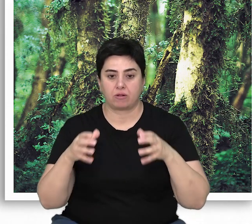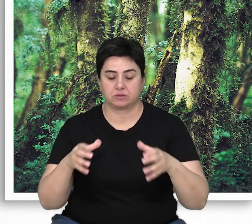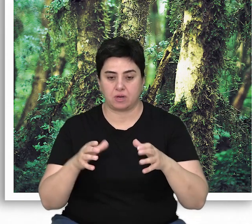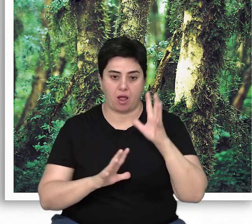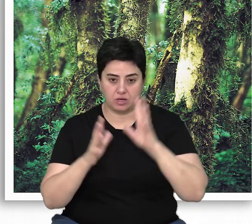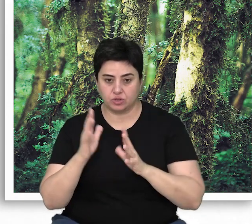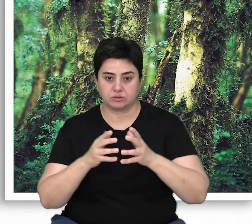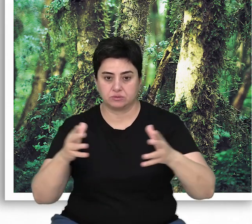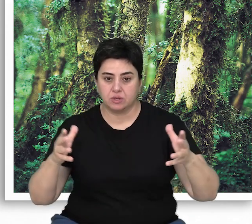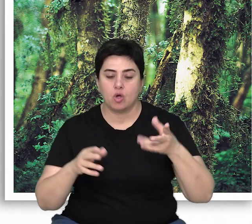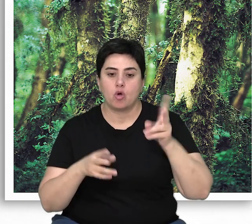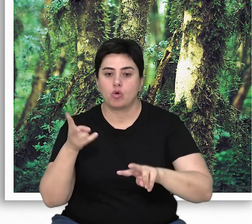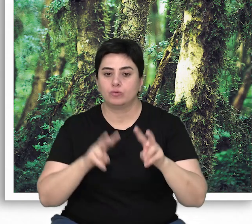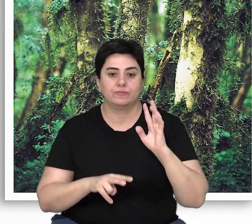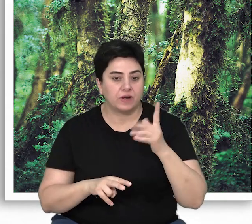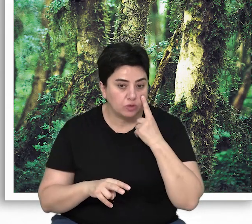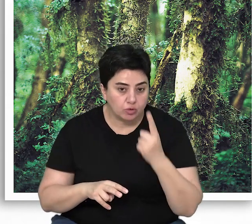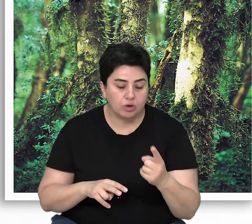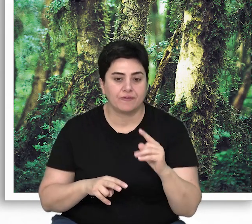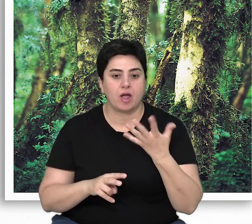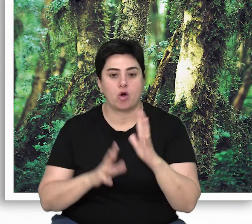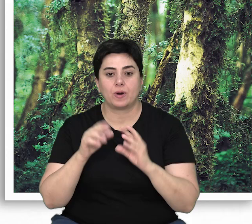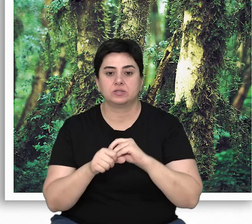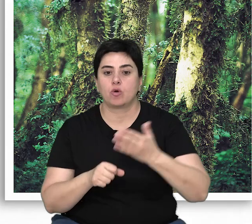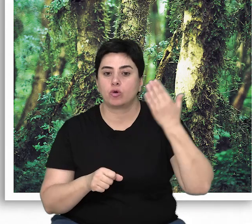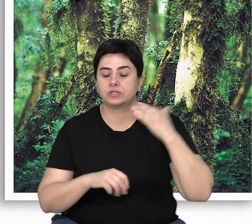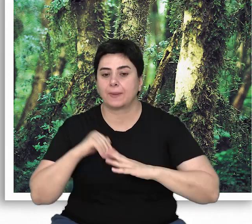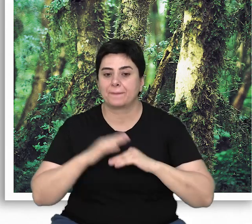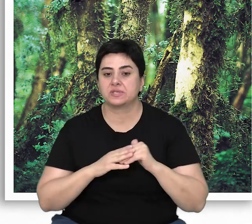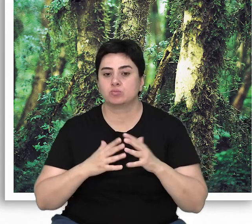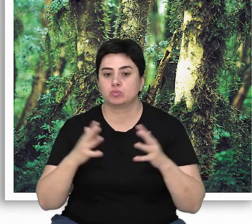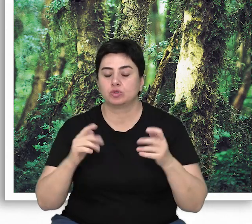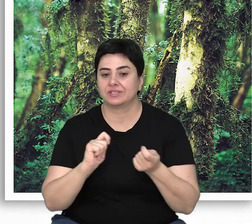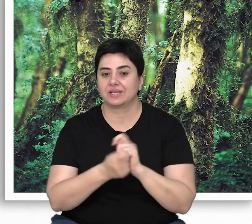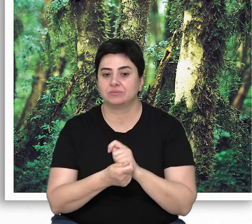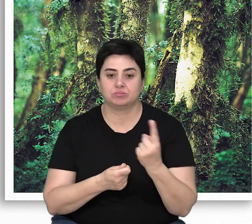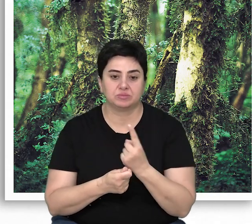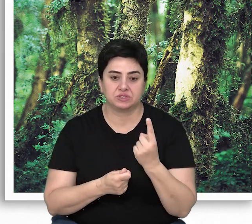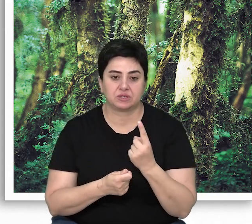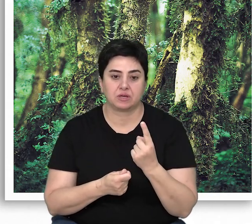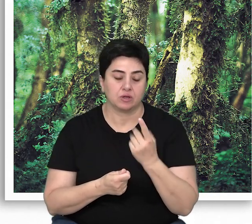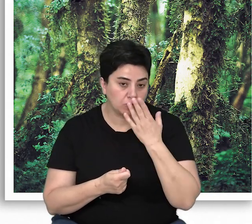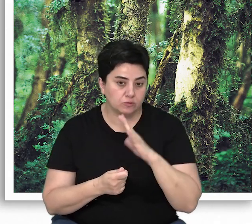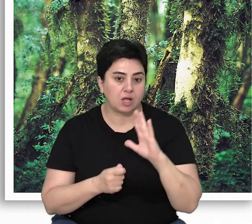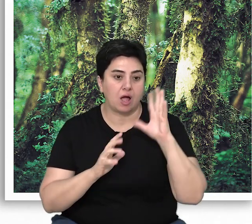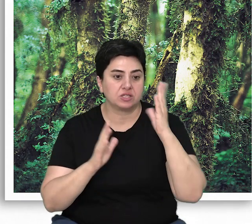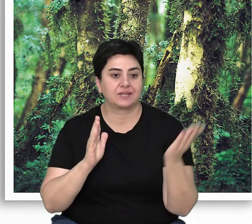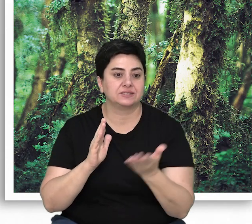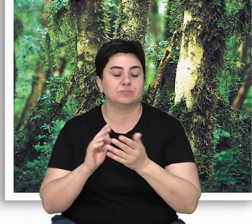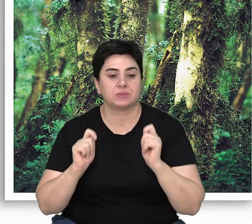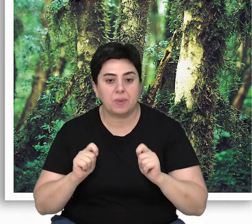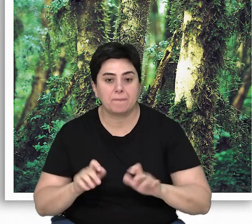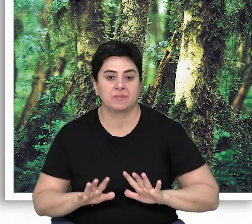ağaçların dağılımı, ölü ağaçların miktarı, ormanda daha önce yapısını büyük ölçüde değiştirecek şekilde ağaç